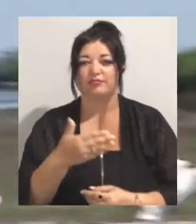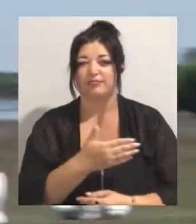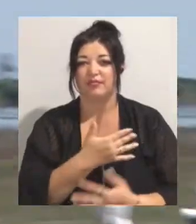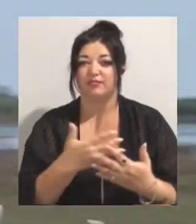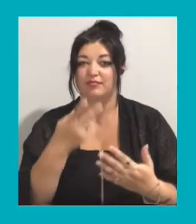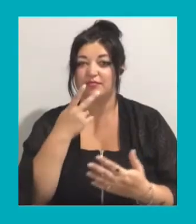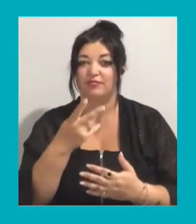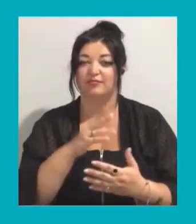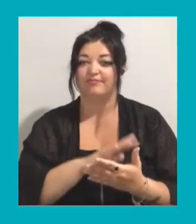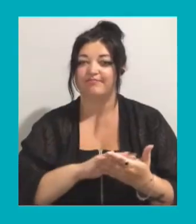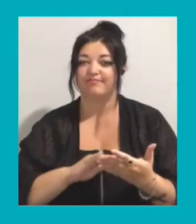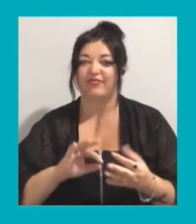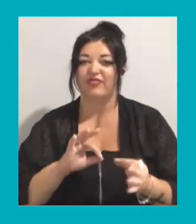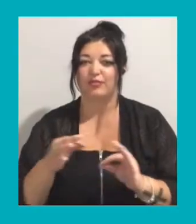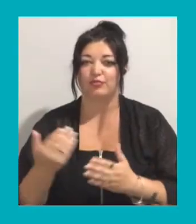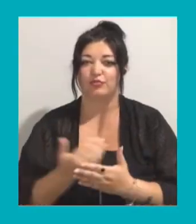осені.